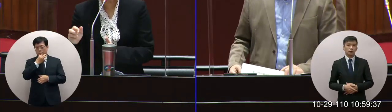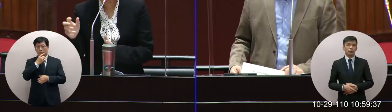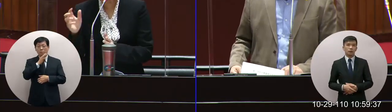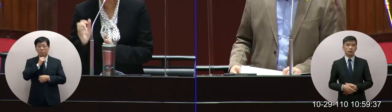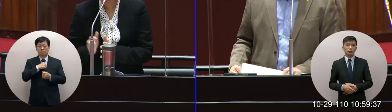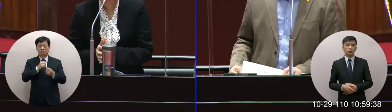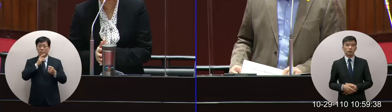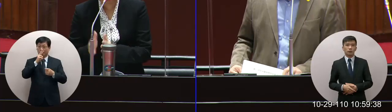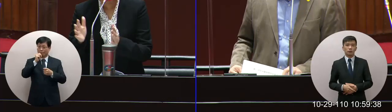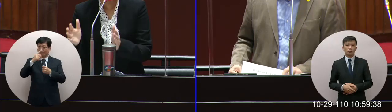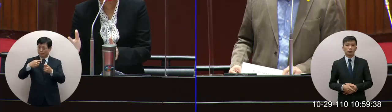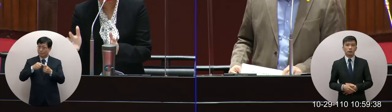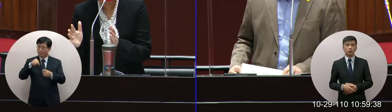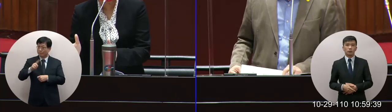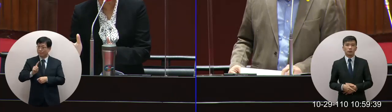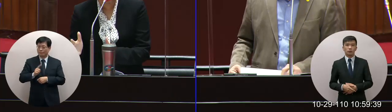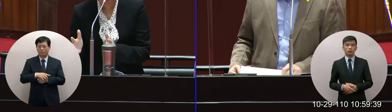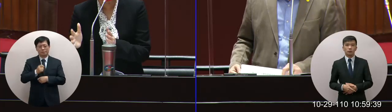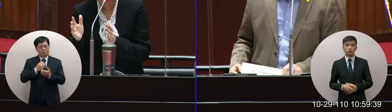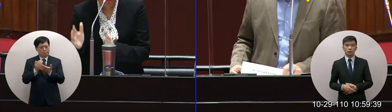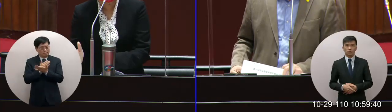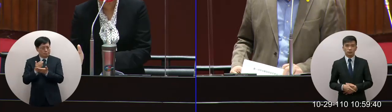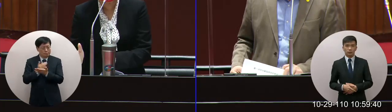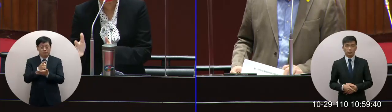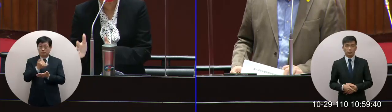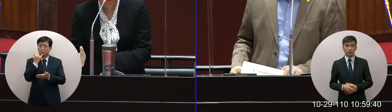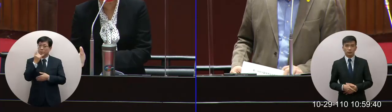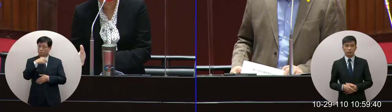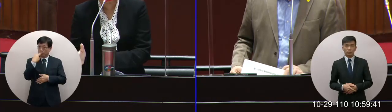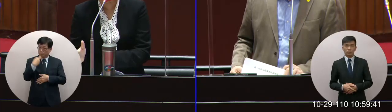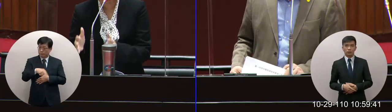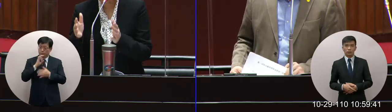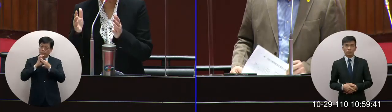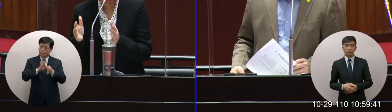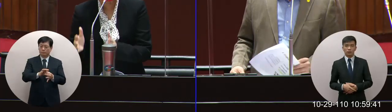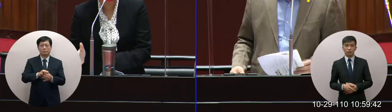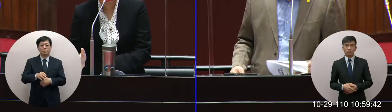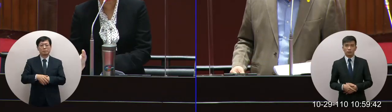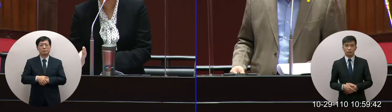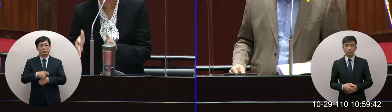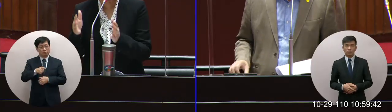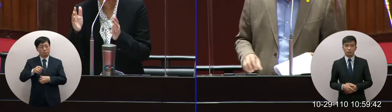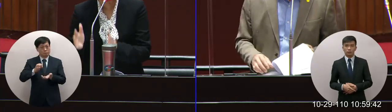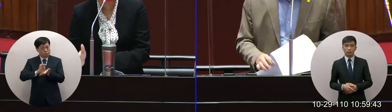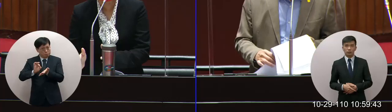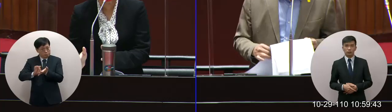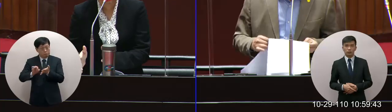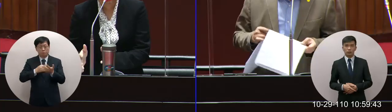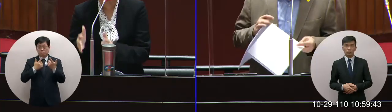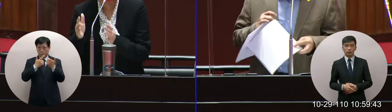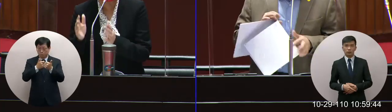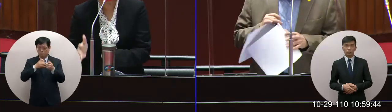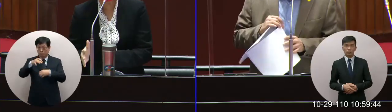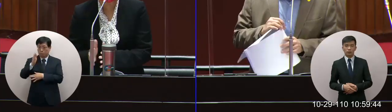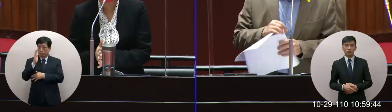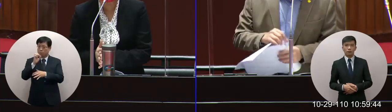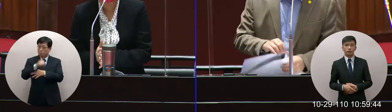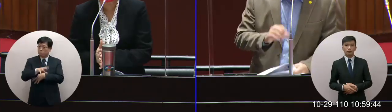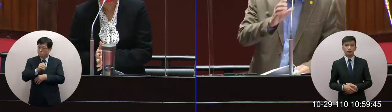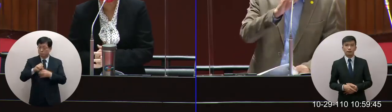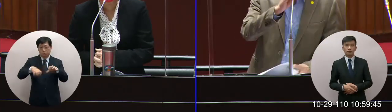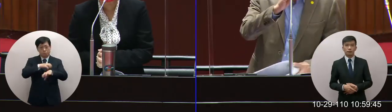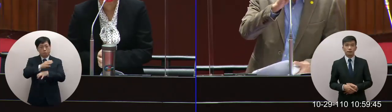聯那這個恩聯呢就是要評估他能不能再繼續往下走他的經費能不能過地方能不能同意